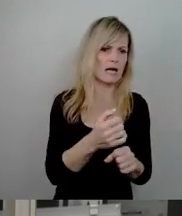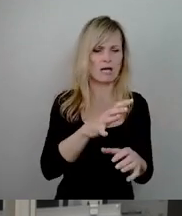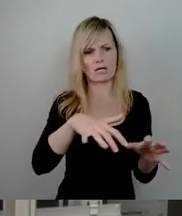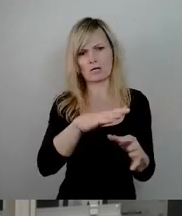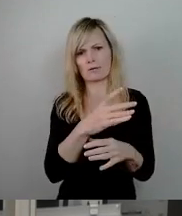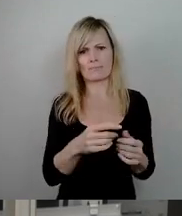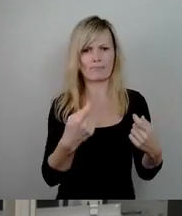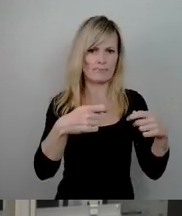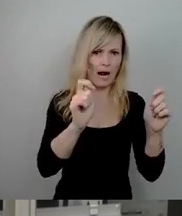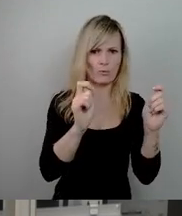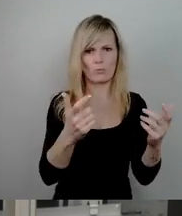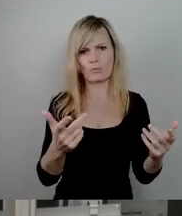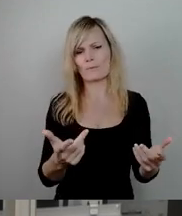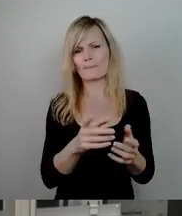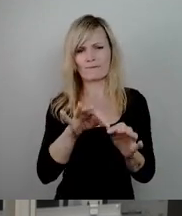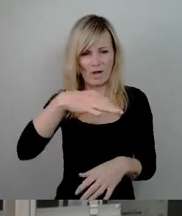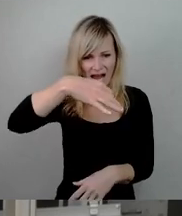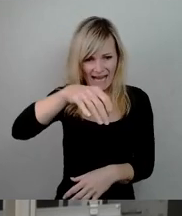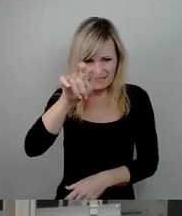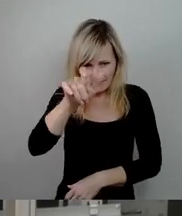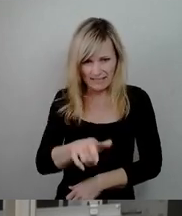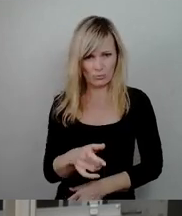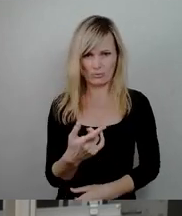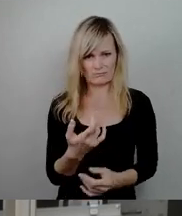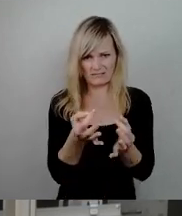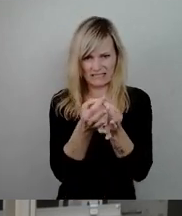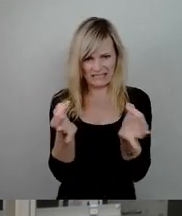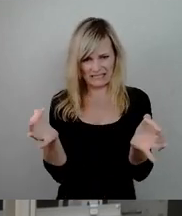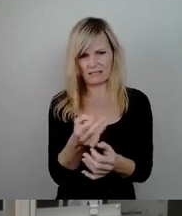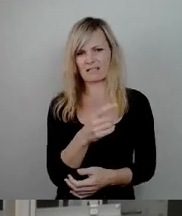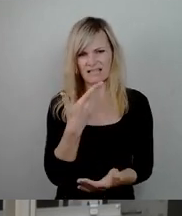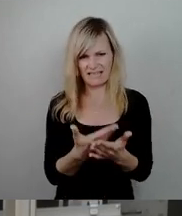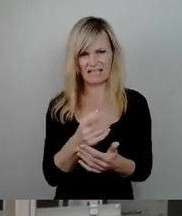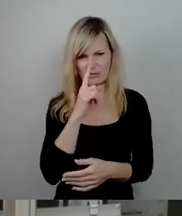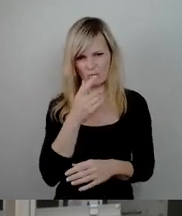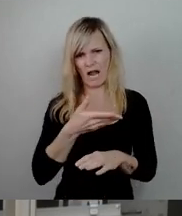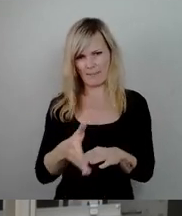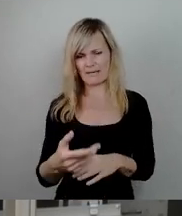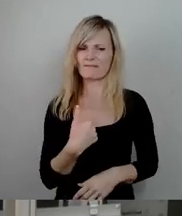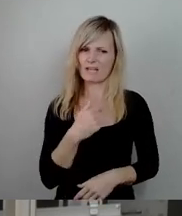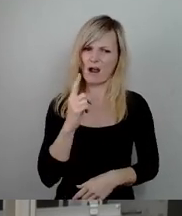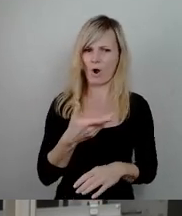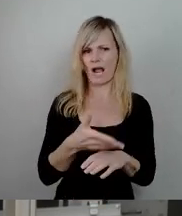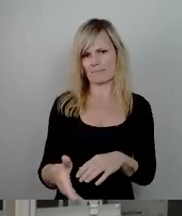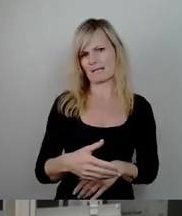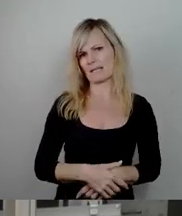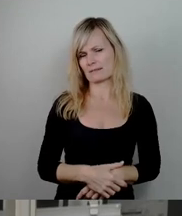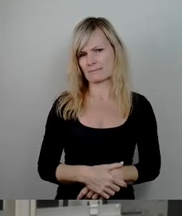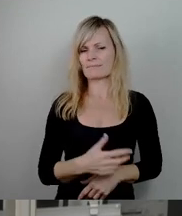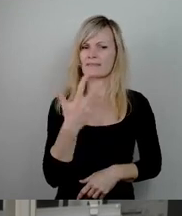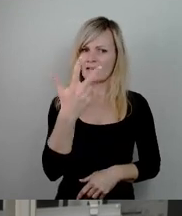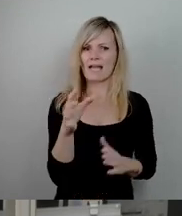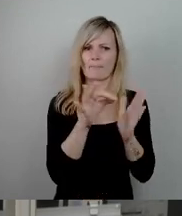Einzelnen nichts bringen, zur Verfügung stellen. Das kann man nur ablehnen und das werden wir auch ablehnen. Wir werden die drei Punkte im